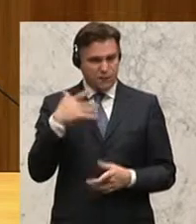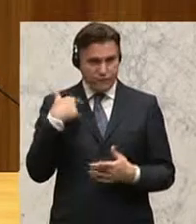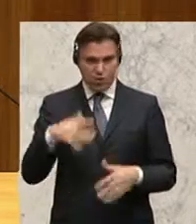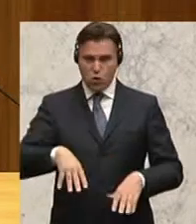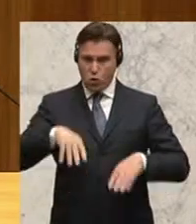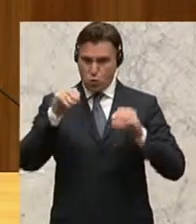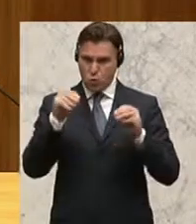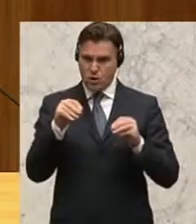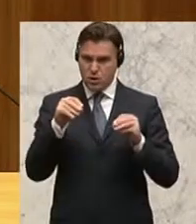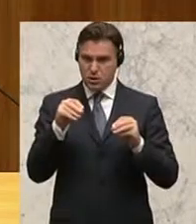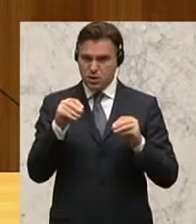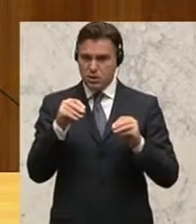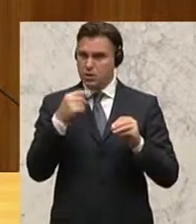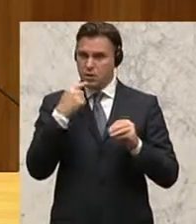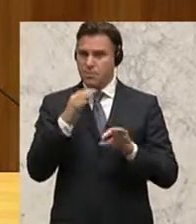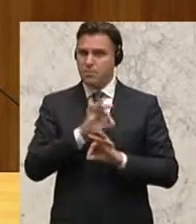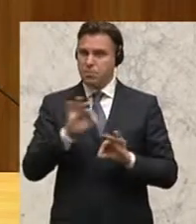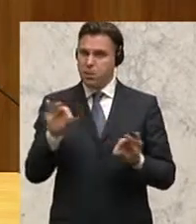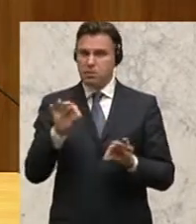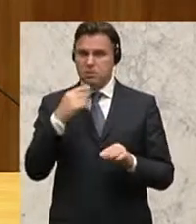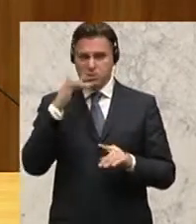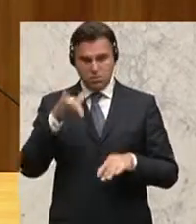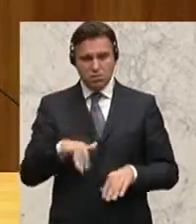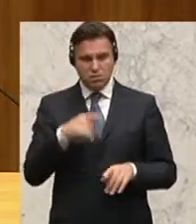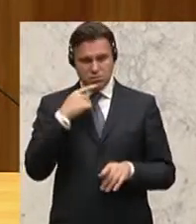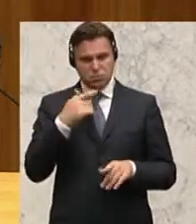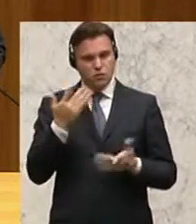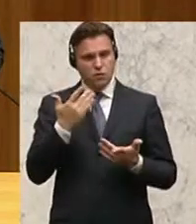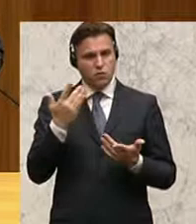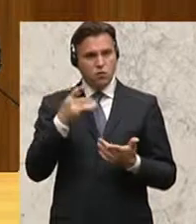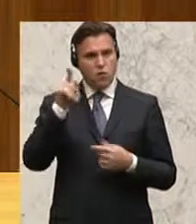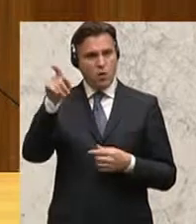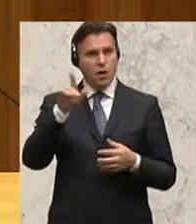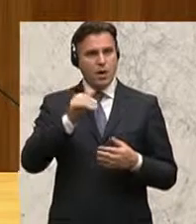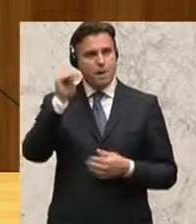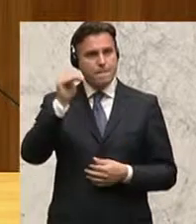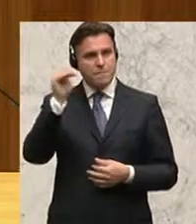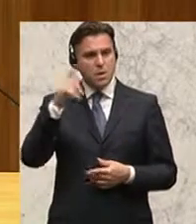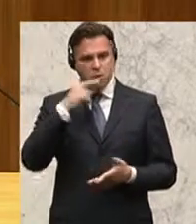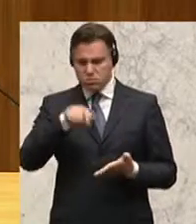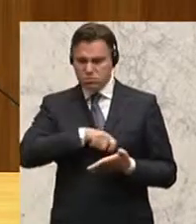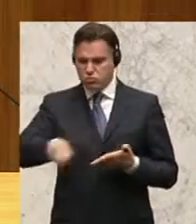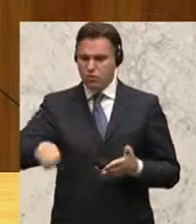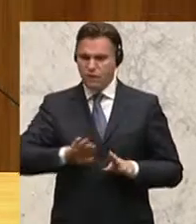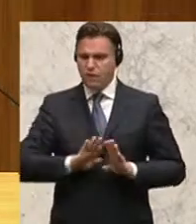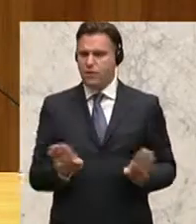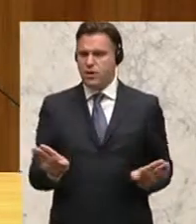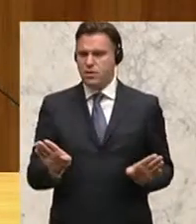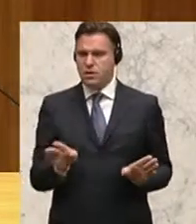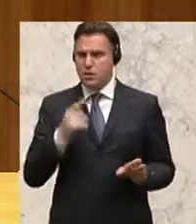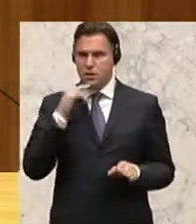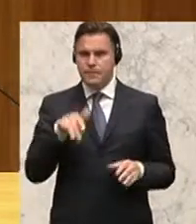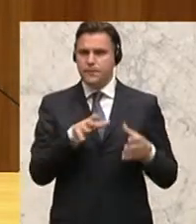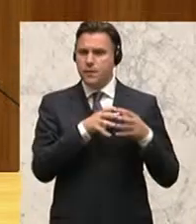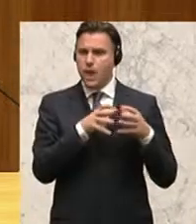es besser wäre, hier ein für allemal mit den zuständigen Behörden auch einen Schlussstrich zu ziehen. Im Ausschuss konnte man mir die Zahlen nicht